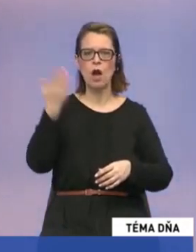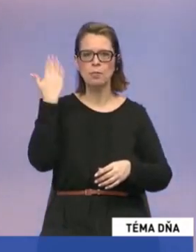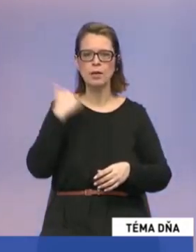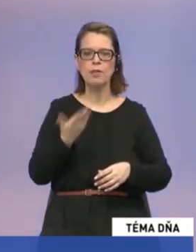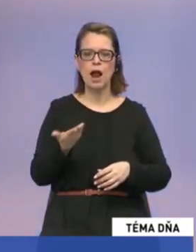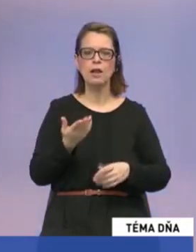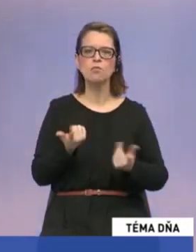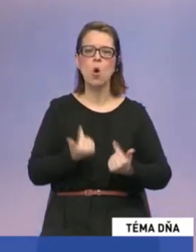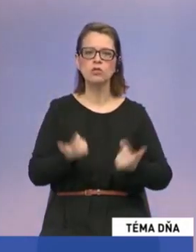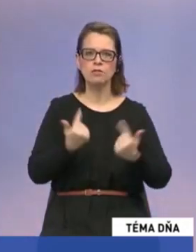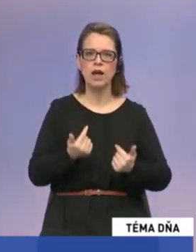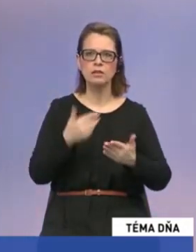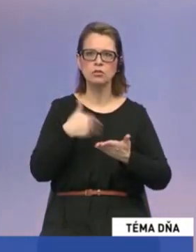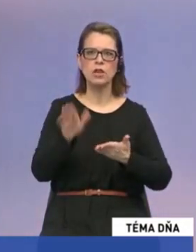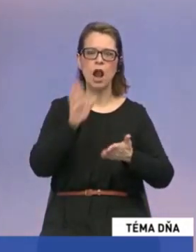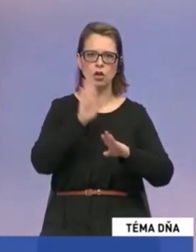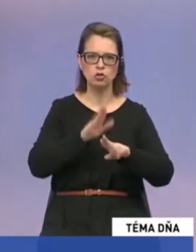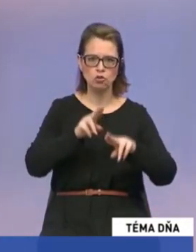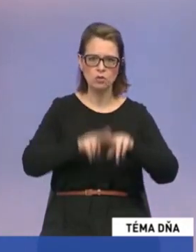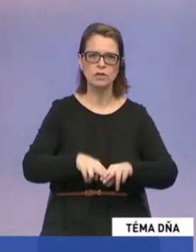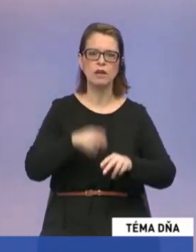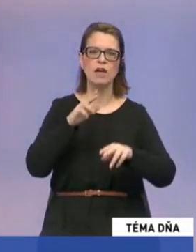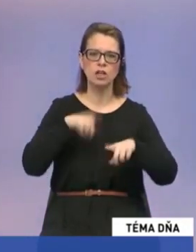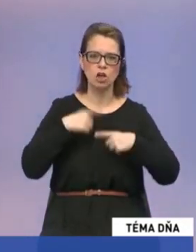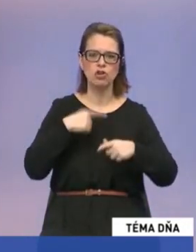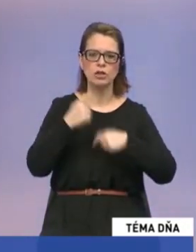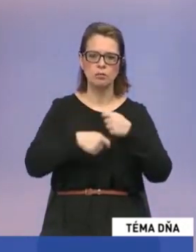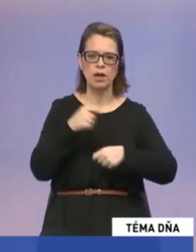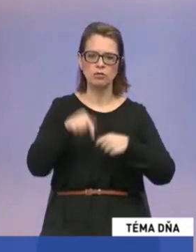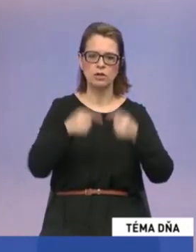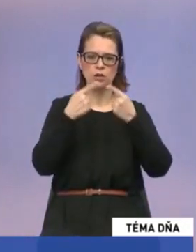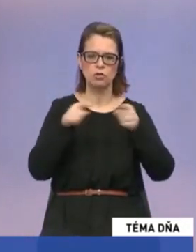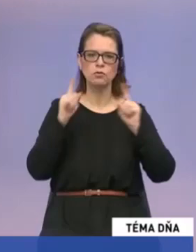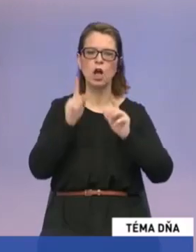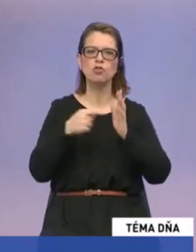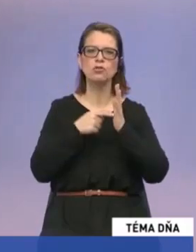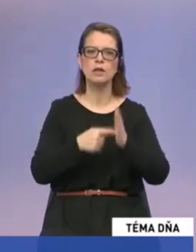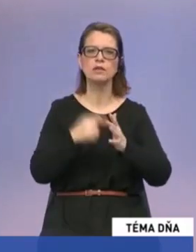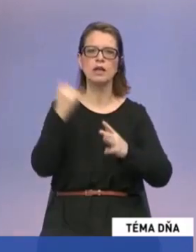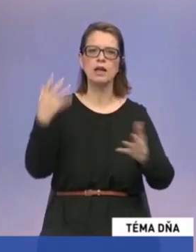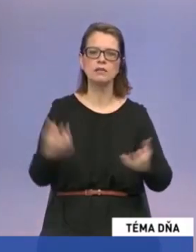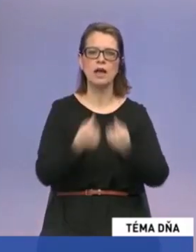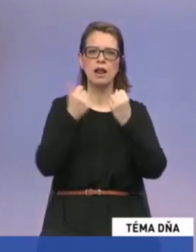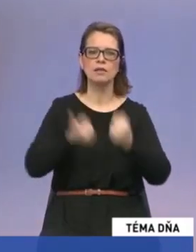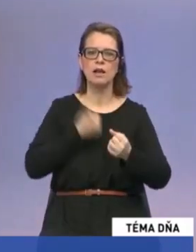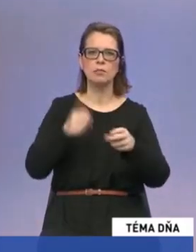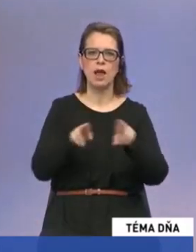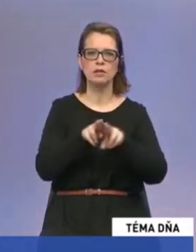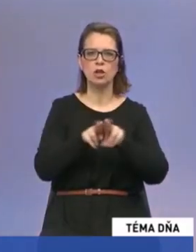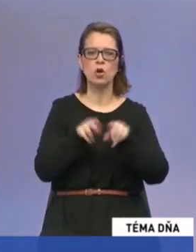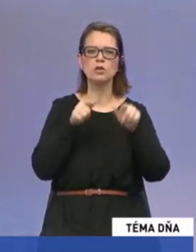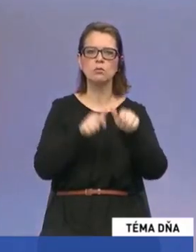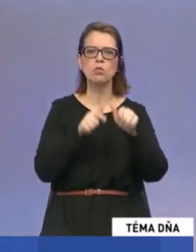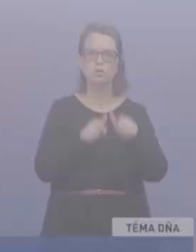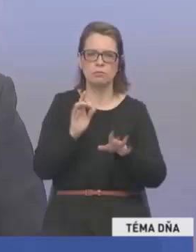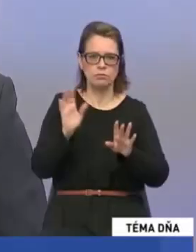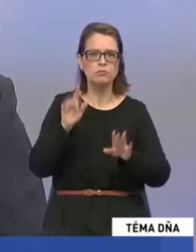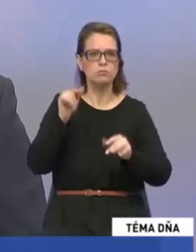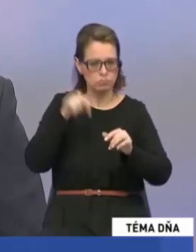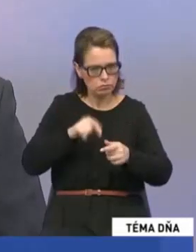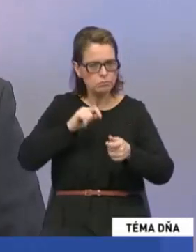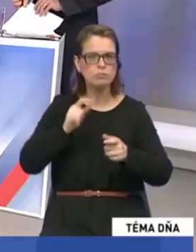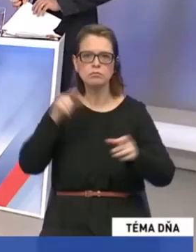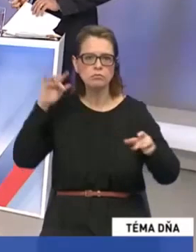motiváciu ďalej zostávať a žiť, pracovať na Slovensku, tiež, čo sa týka zakladania mladých rodín a podpora mladých rodín.